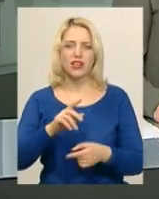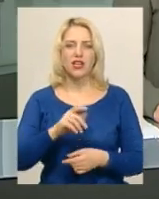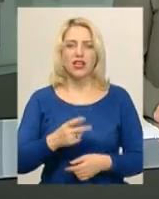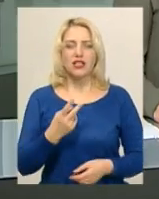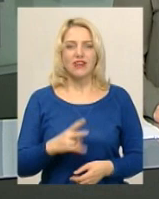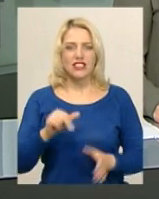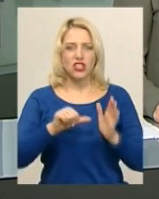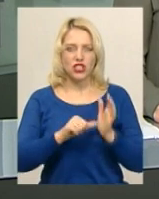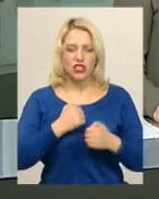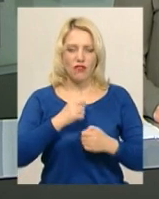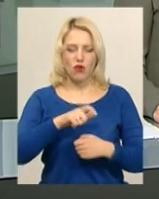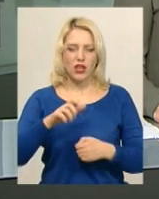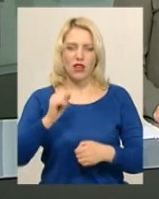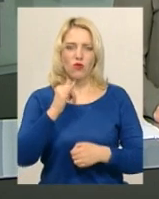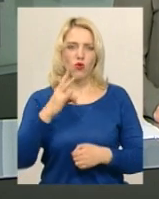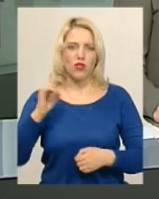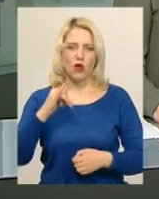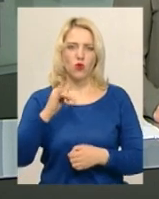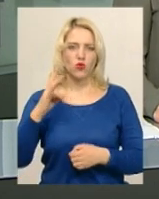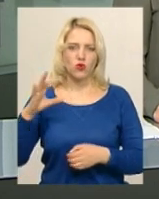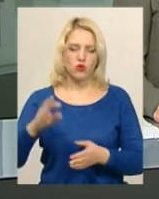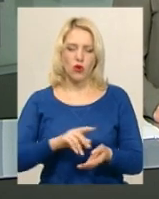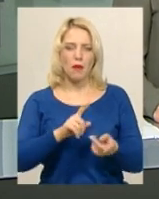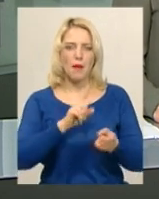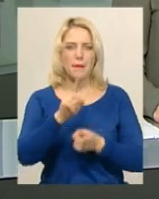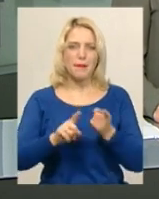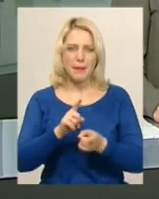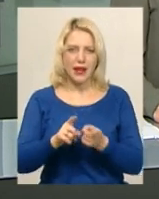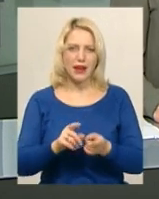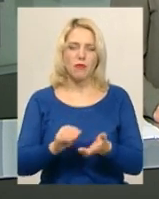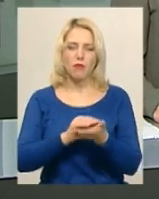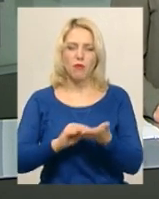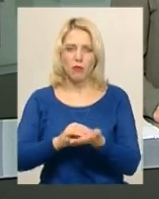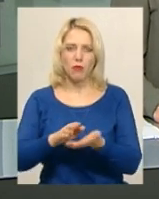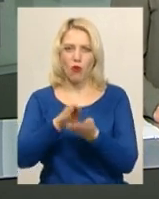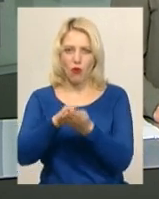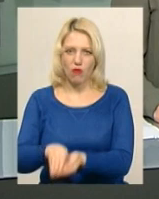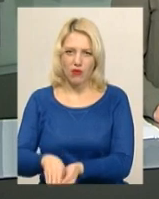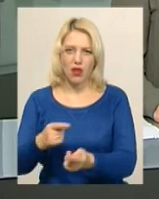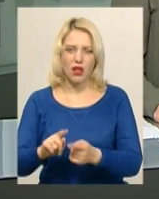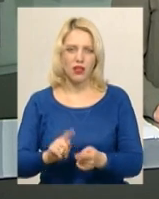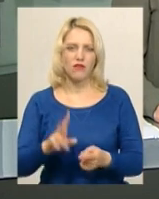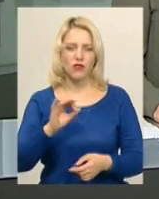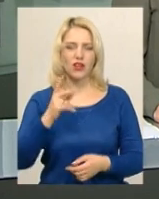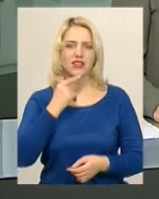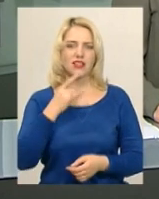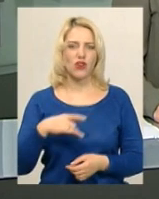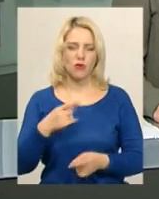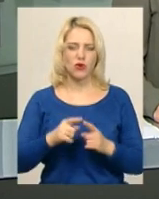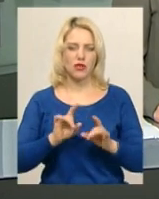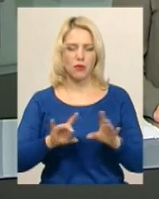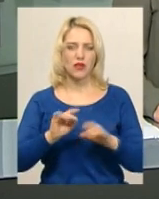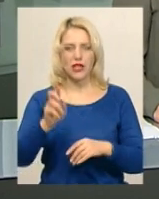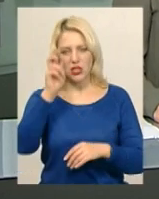вояків армії Української Народної Республіки перепоховали у Красилівському районі. Про це повідомляє відповідальний секретар Державної